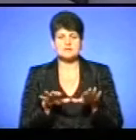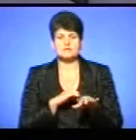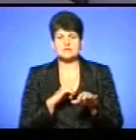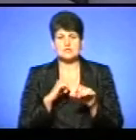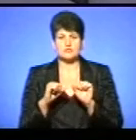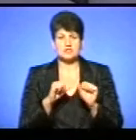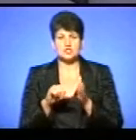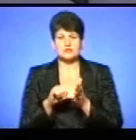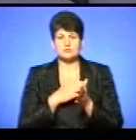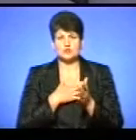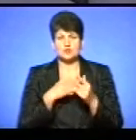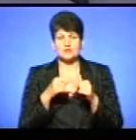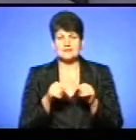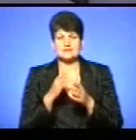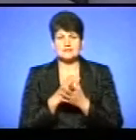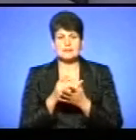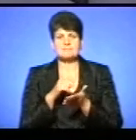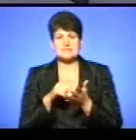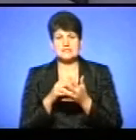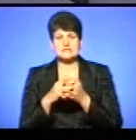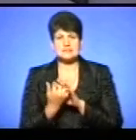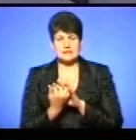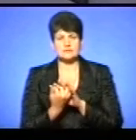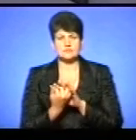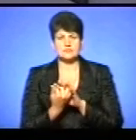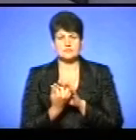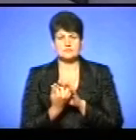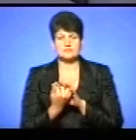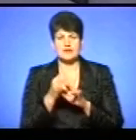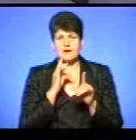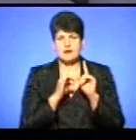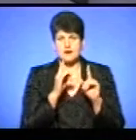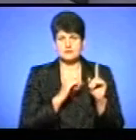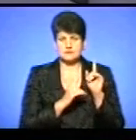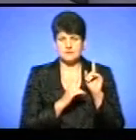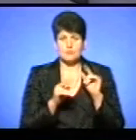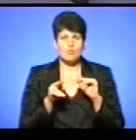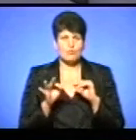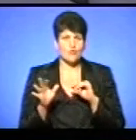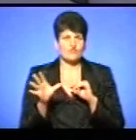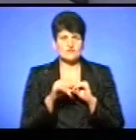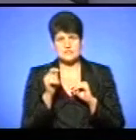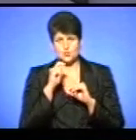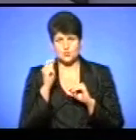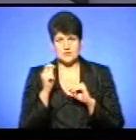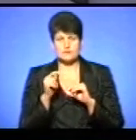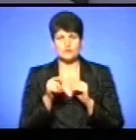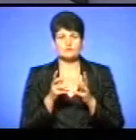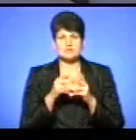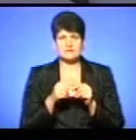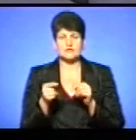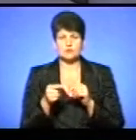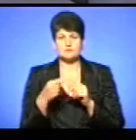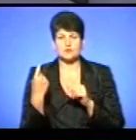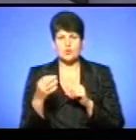Членами нашої організації є міські, селищні, сільські ради по всій Україні, в тому числі в Тернопільській